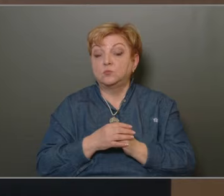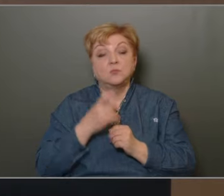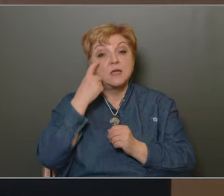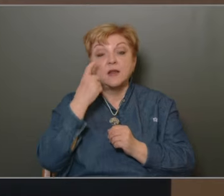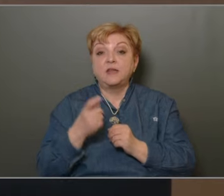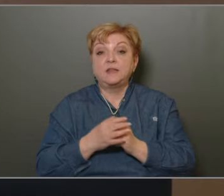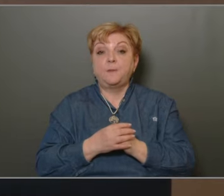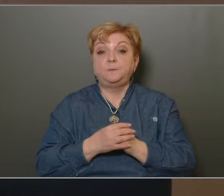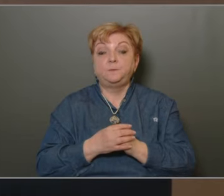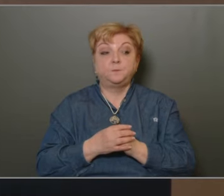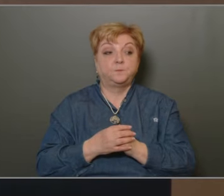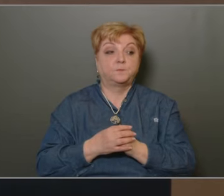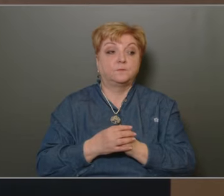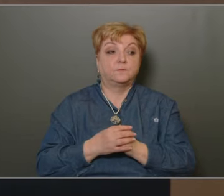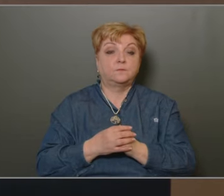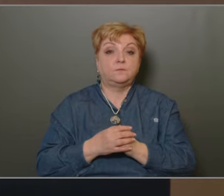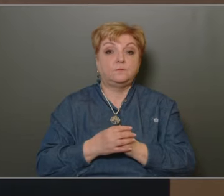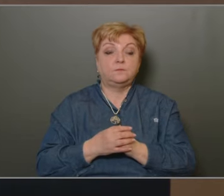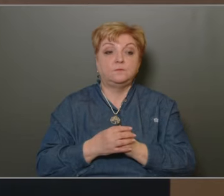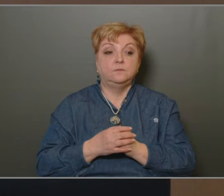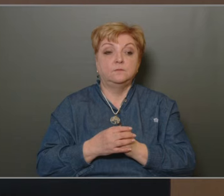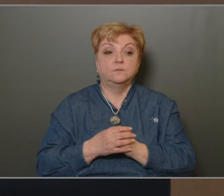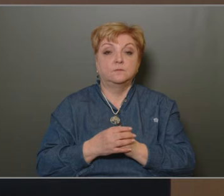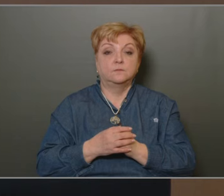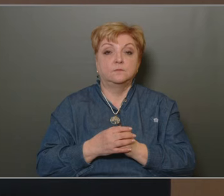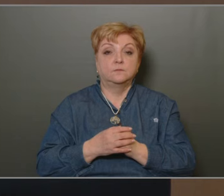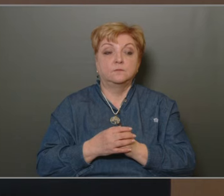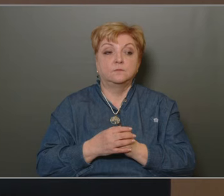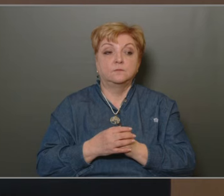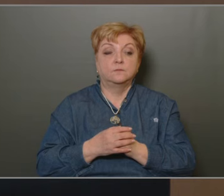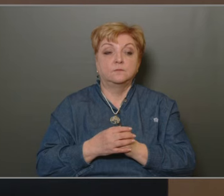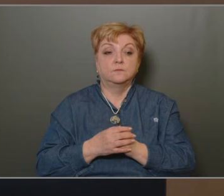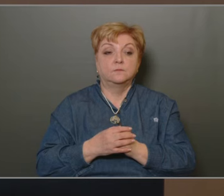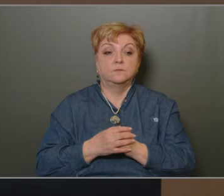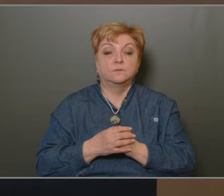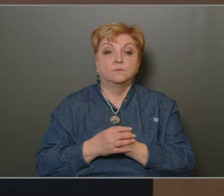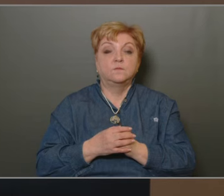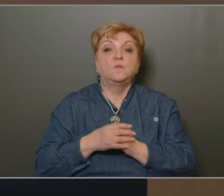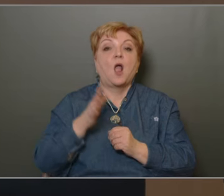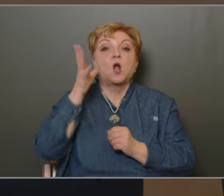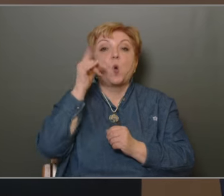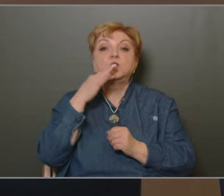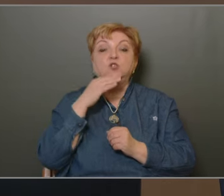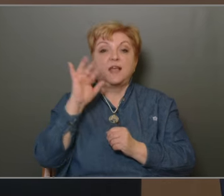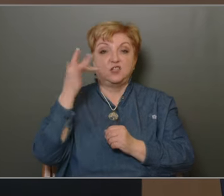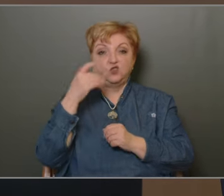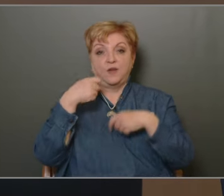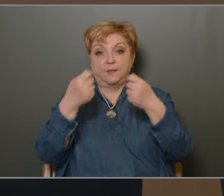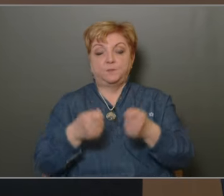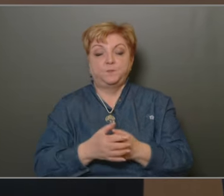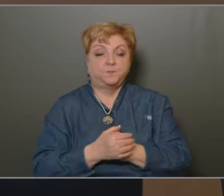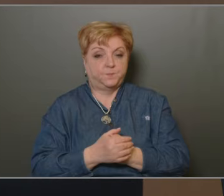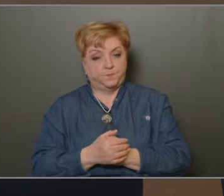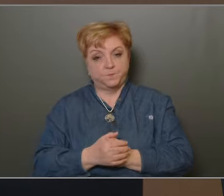Nincs észrevétel, ki kíván hozzá szólni. Igen. Azt mondjuk, Kronstein Istvánnak adom meg a szó.